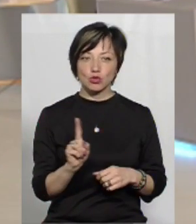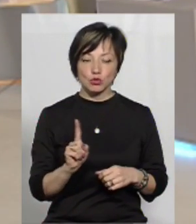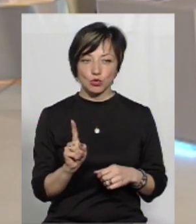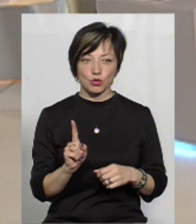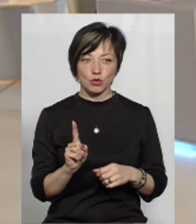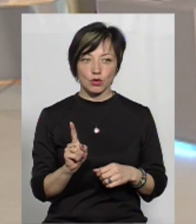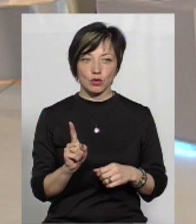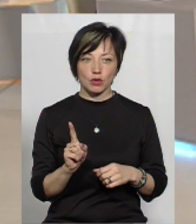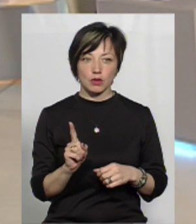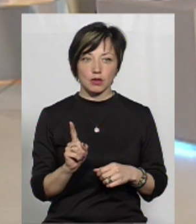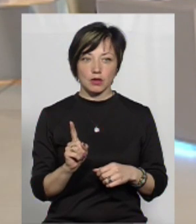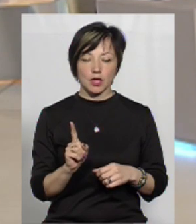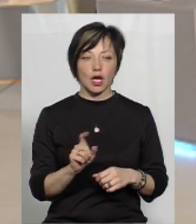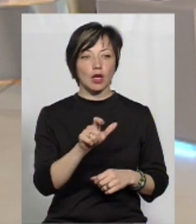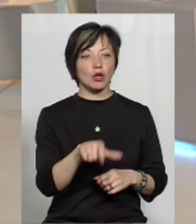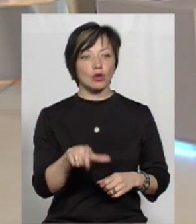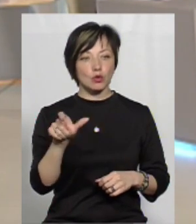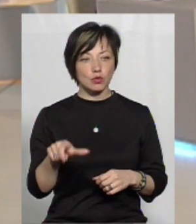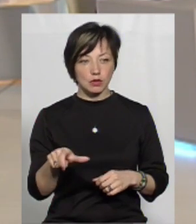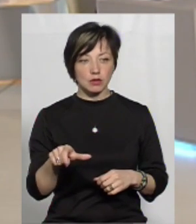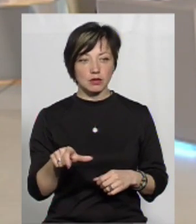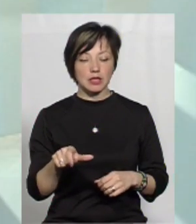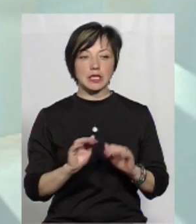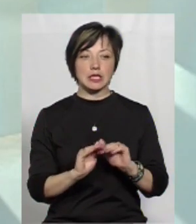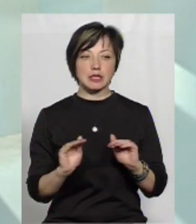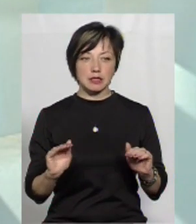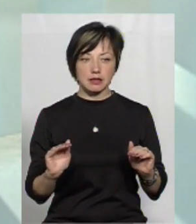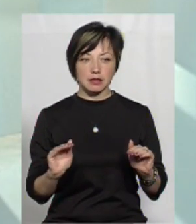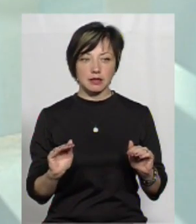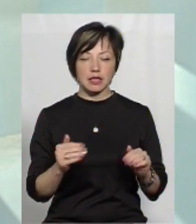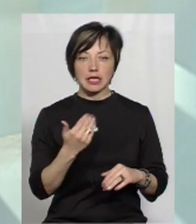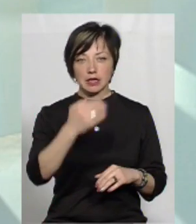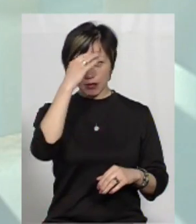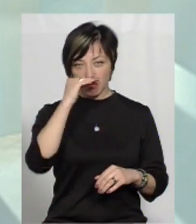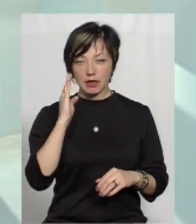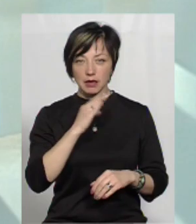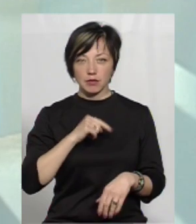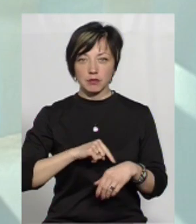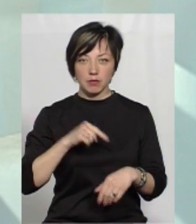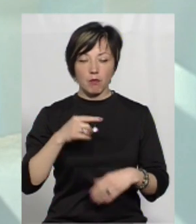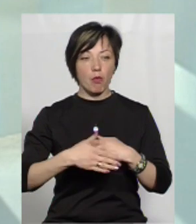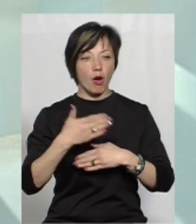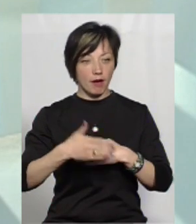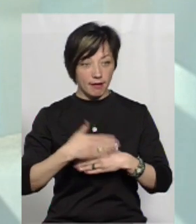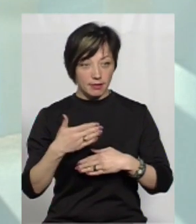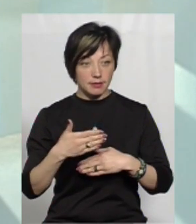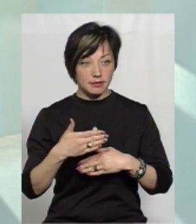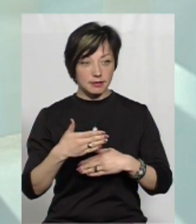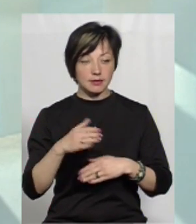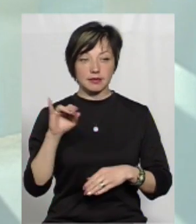люди понесли, діти, їхні батьки понесли певне якесь покарання,